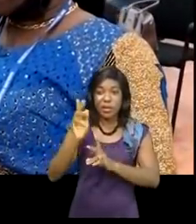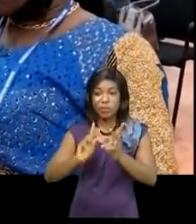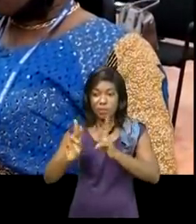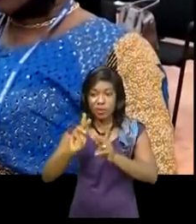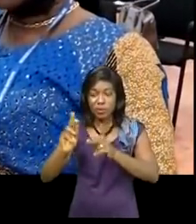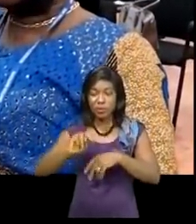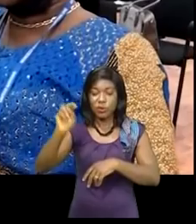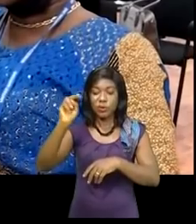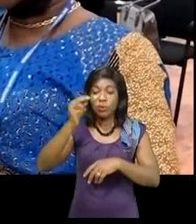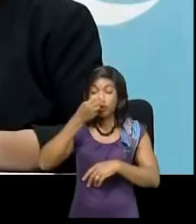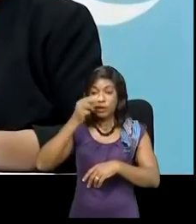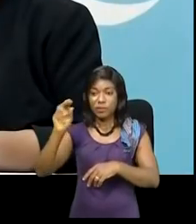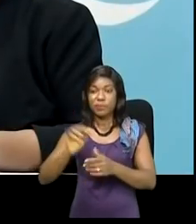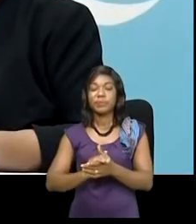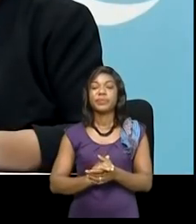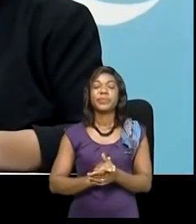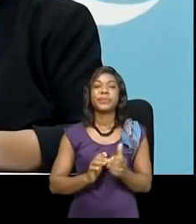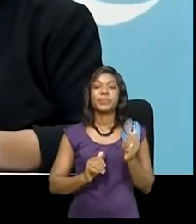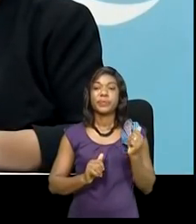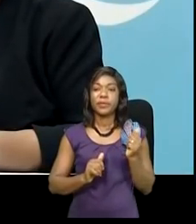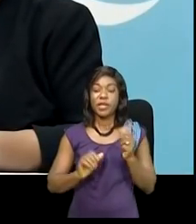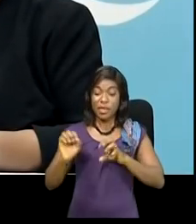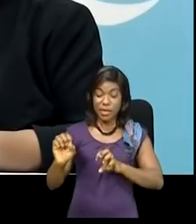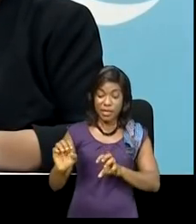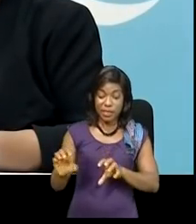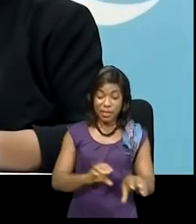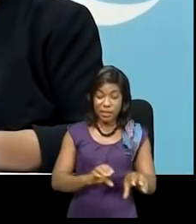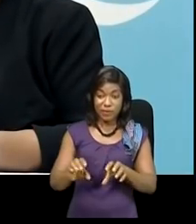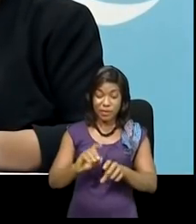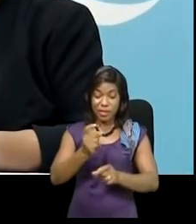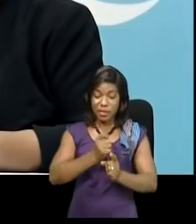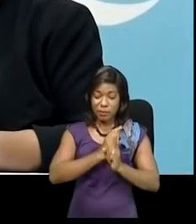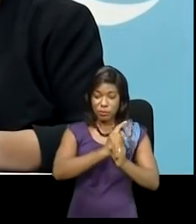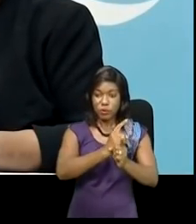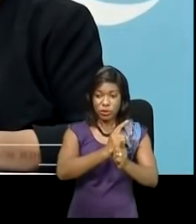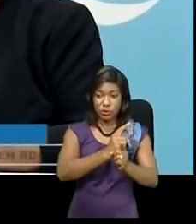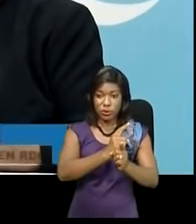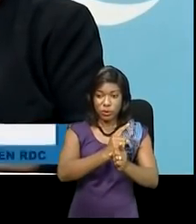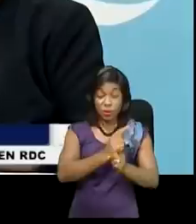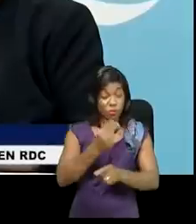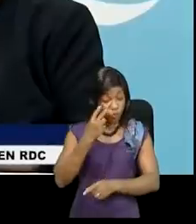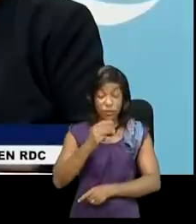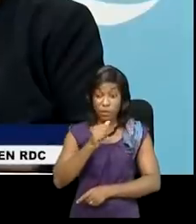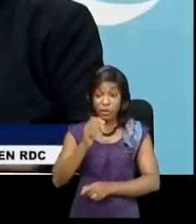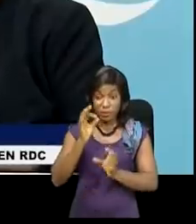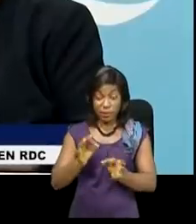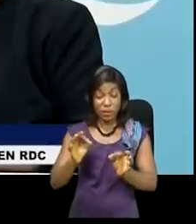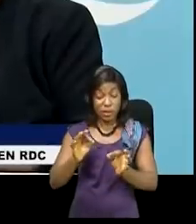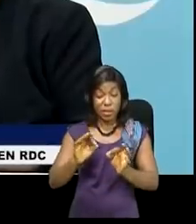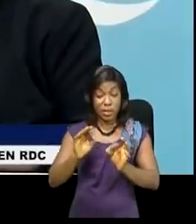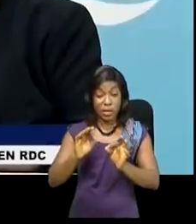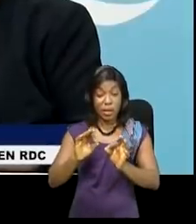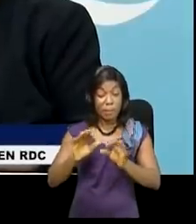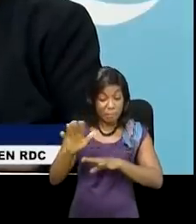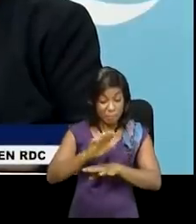du Nord Kivu. Il y a des activités de protection qui ne sont absolument pas visibles aux yeux de tous et pourtant